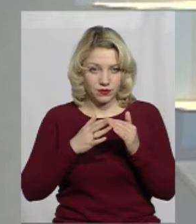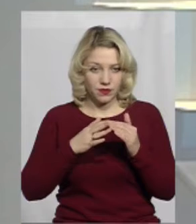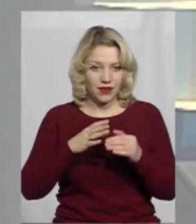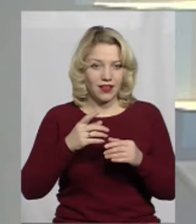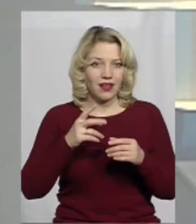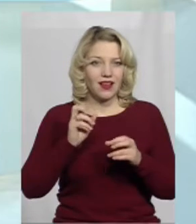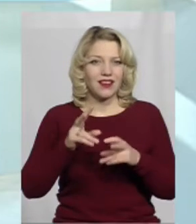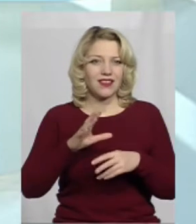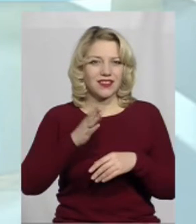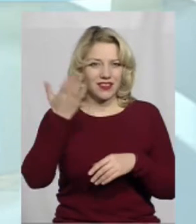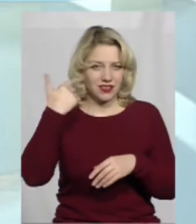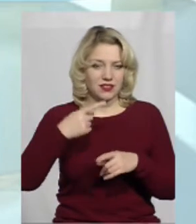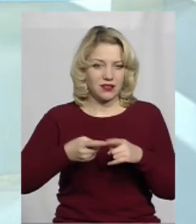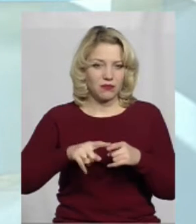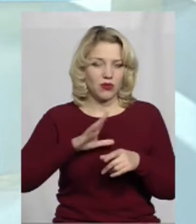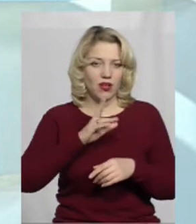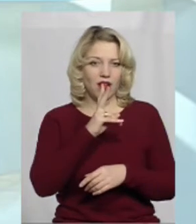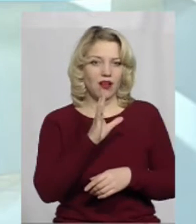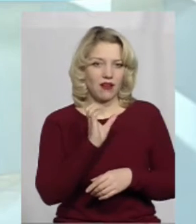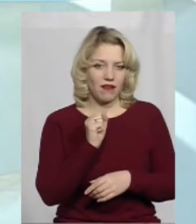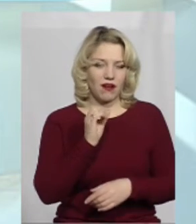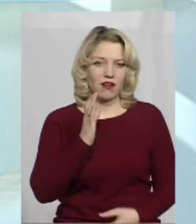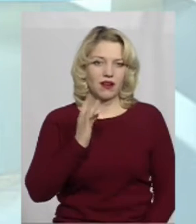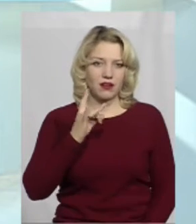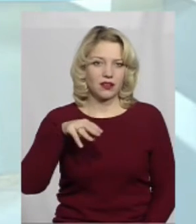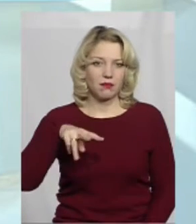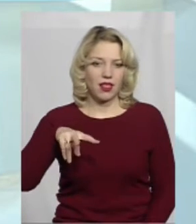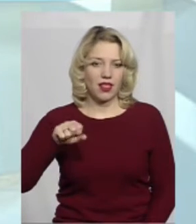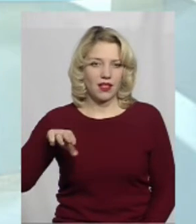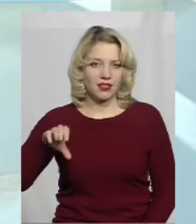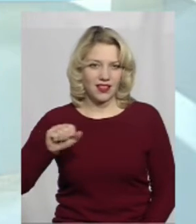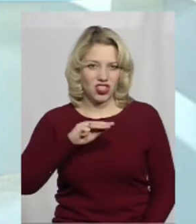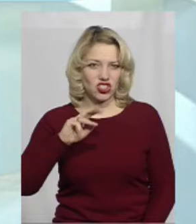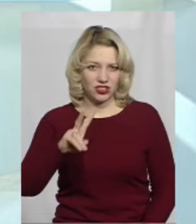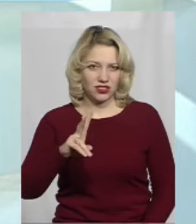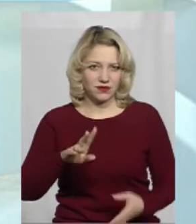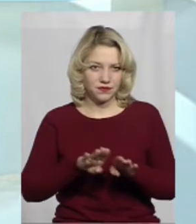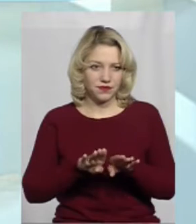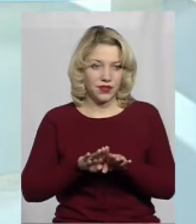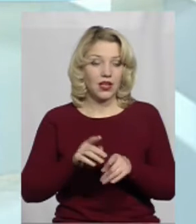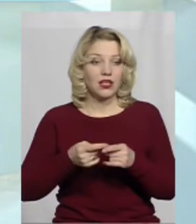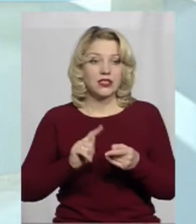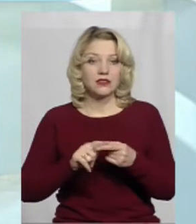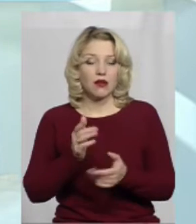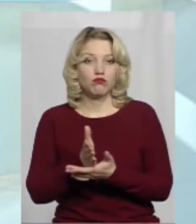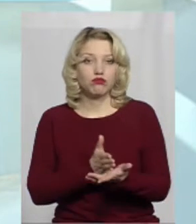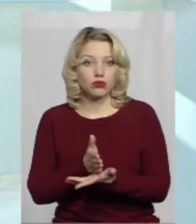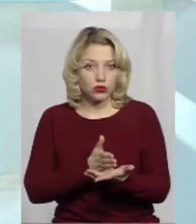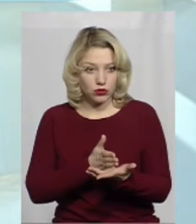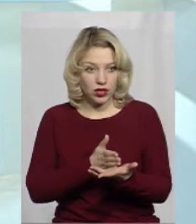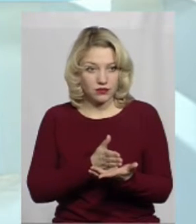колишня наша квартплата, будемо її демонструвати, яка надавалася раніше. Ця послуга,